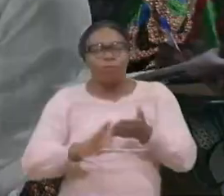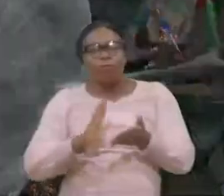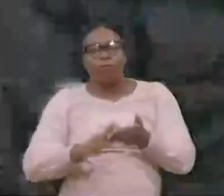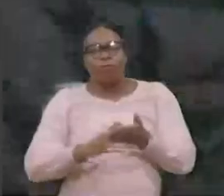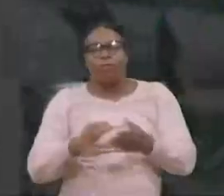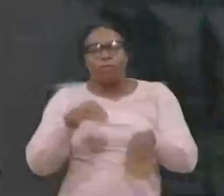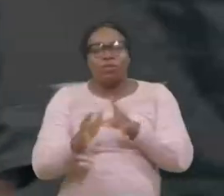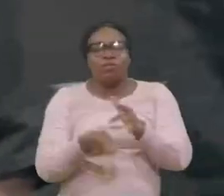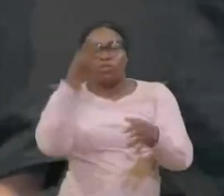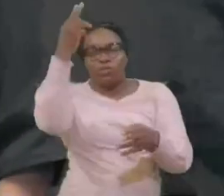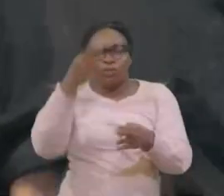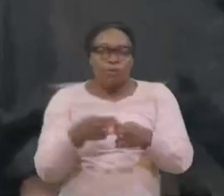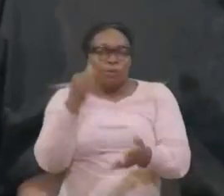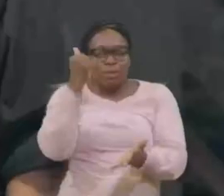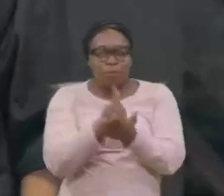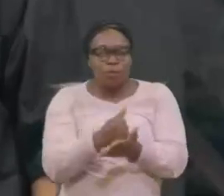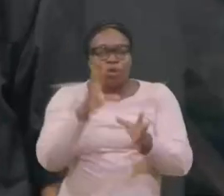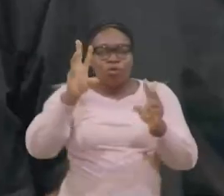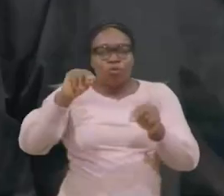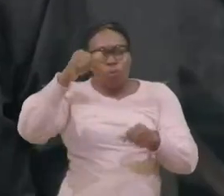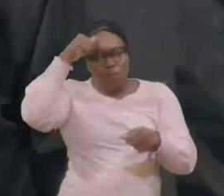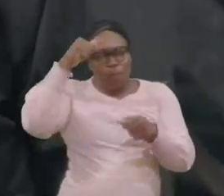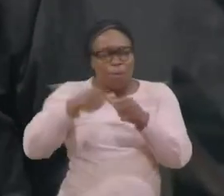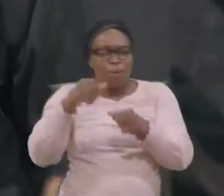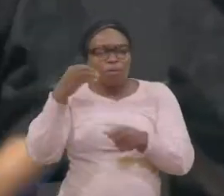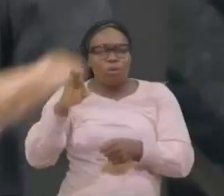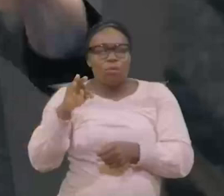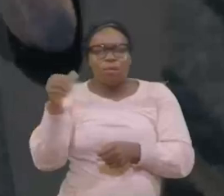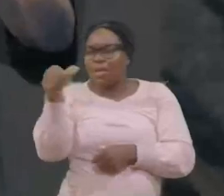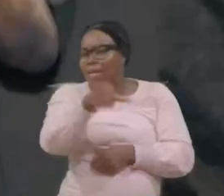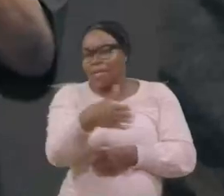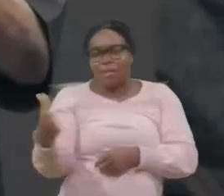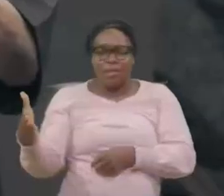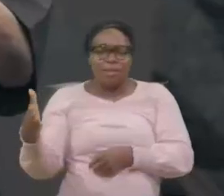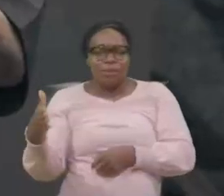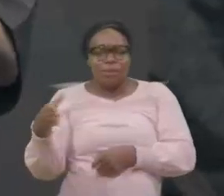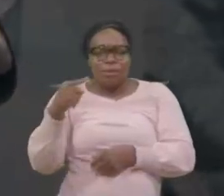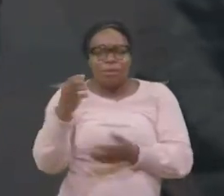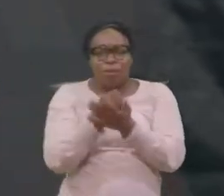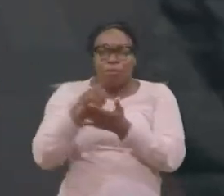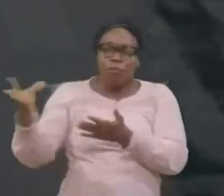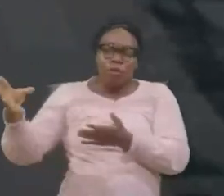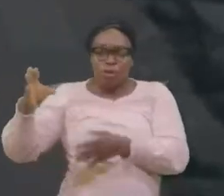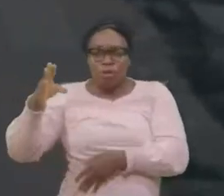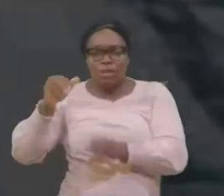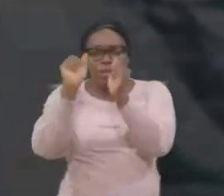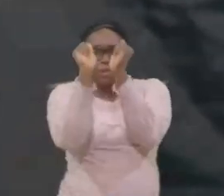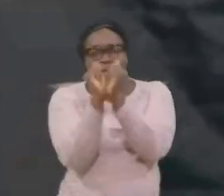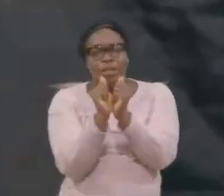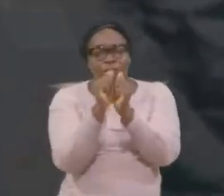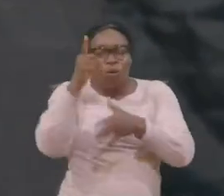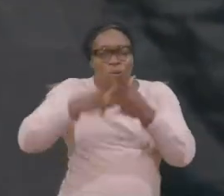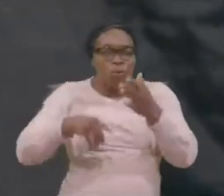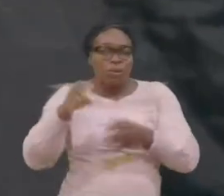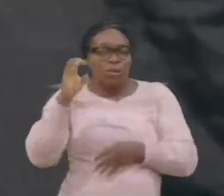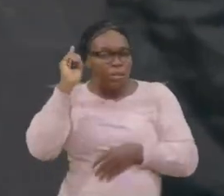Plus de souvenirs, De ce que ce fils prodigue, De ce esclave prodigue a fait avant, Qui pardonne, Toutes tes